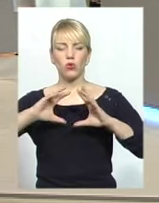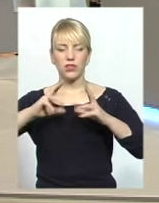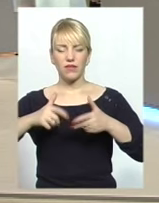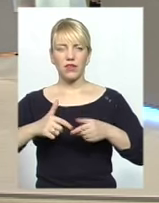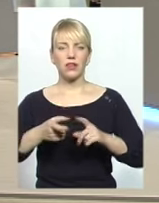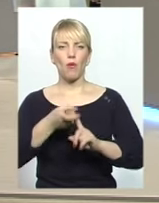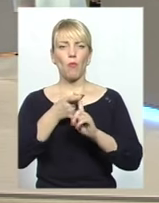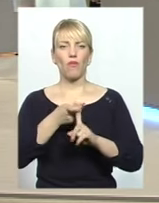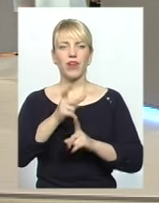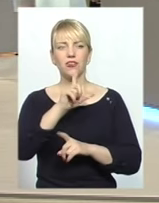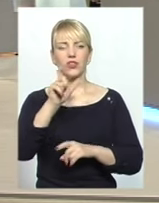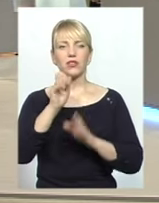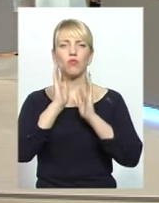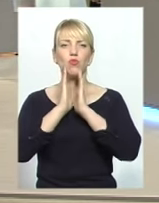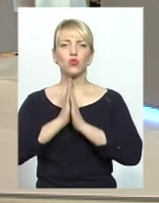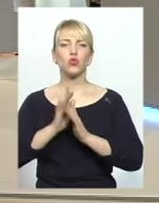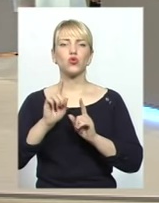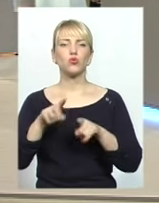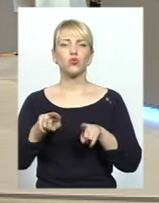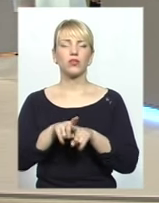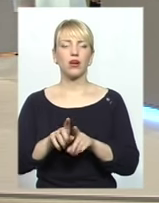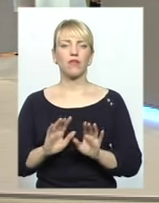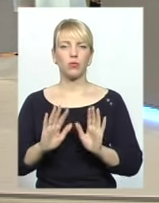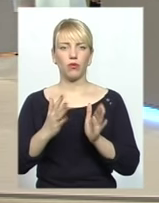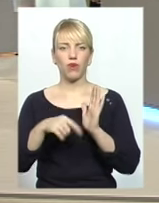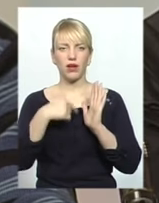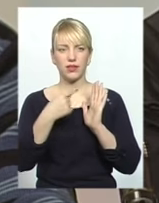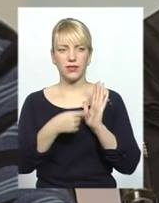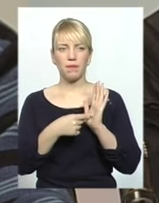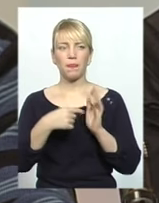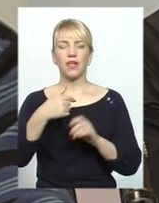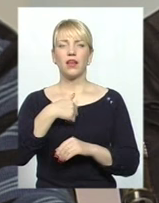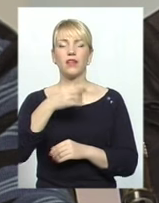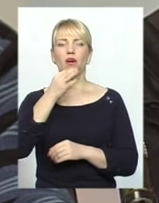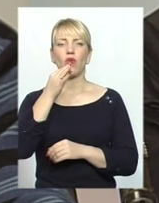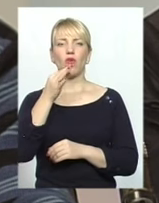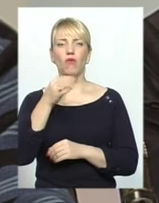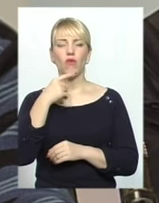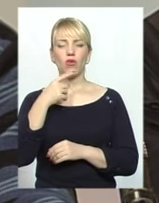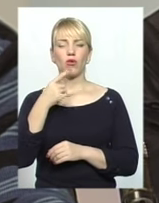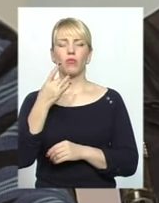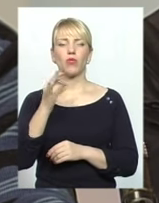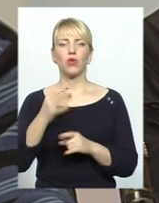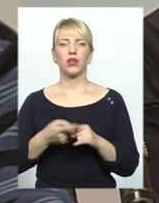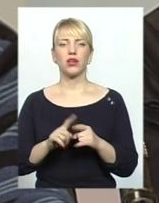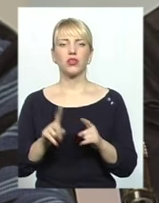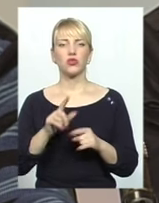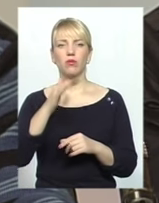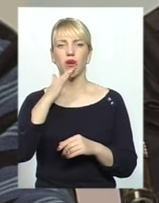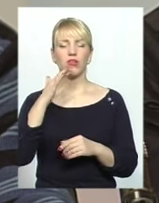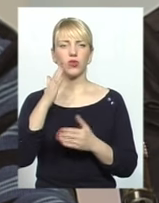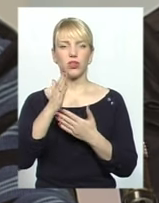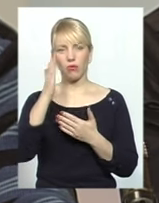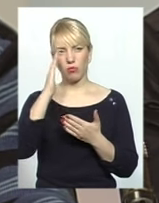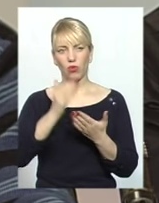мусульманством? Чому так відбувається? Я говорю про те, щоб і багато вже є